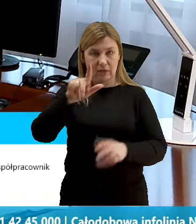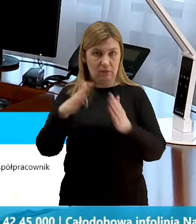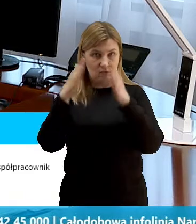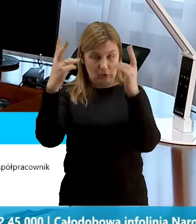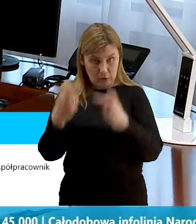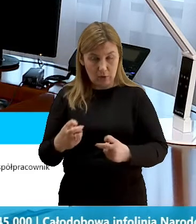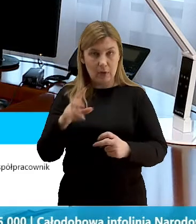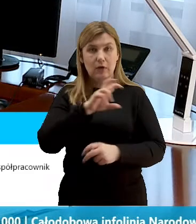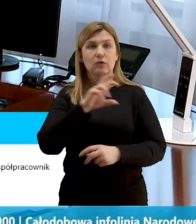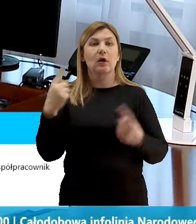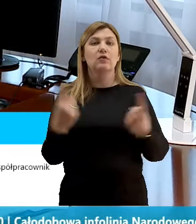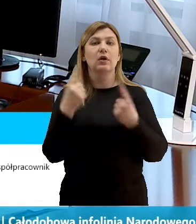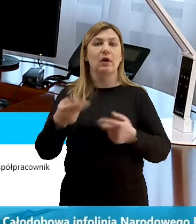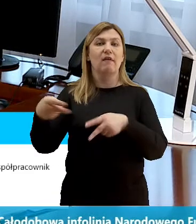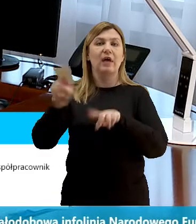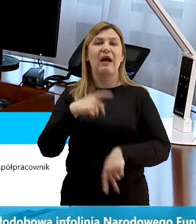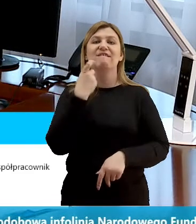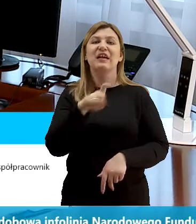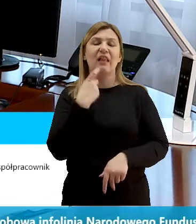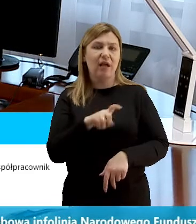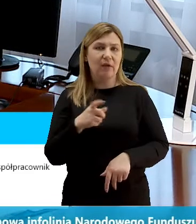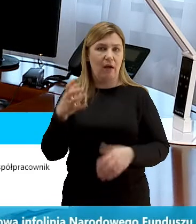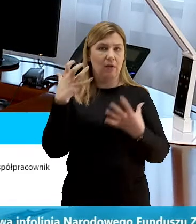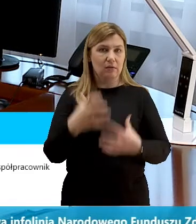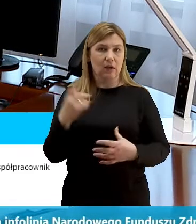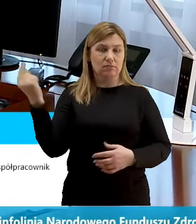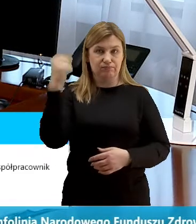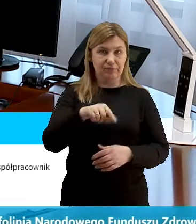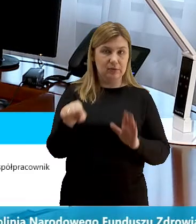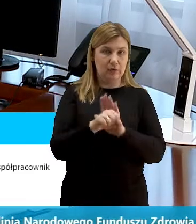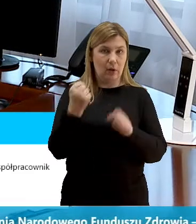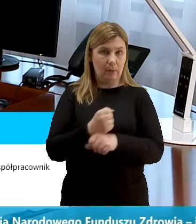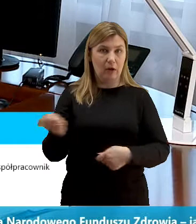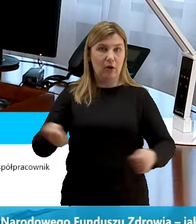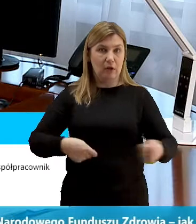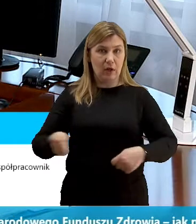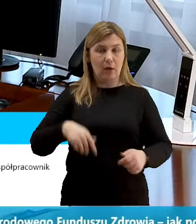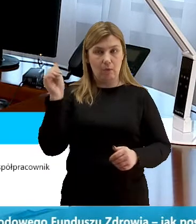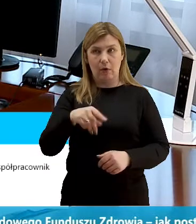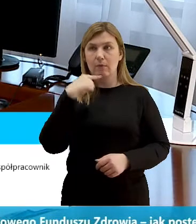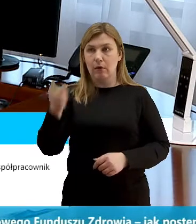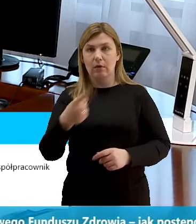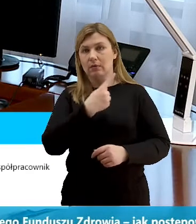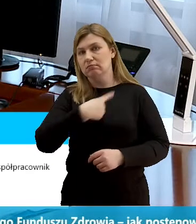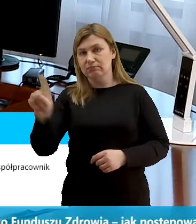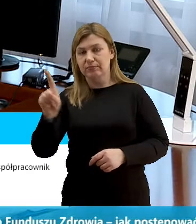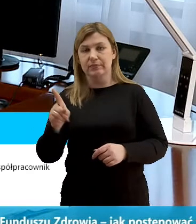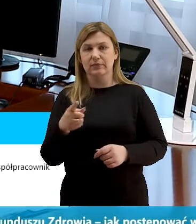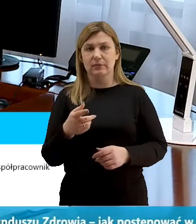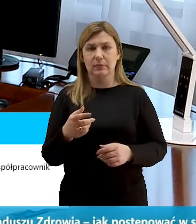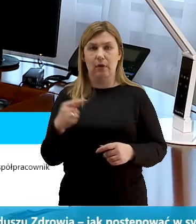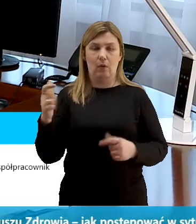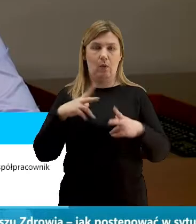współpracownik wraca z Finlandii i ma zamiar przyjść do pracy? Czy kierownik może taką osobę wysłać na przymusowy urlop?